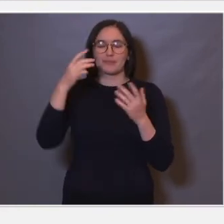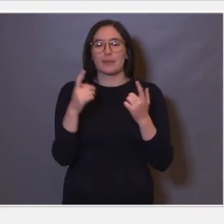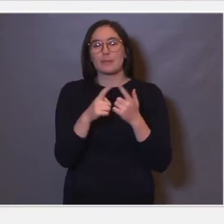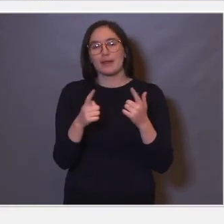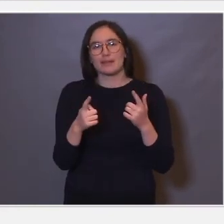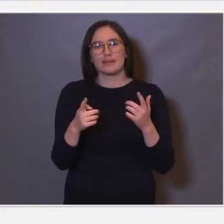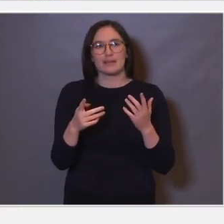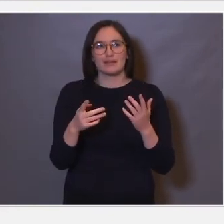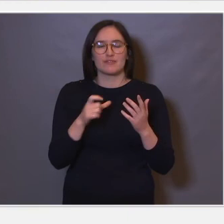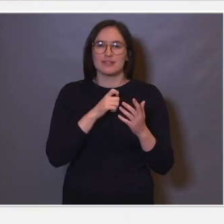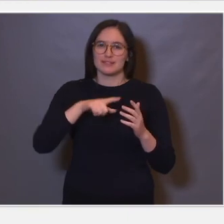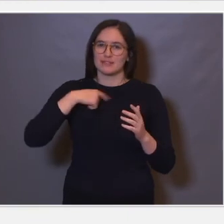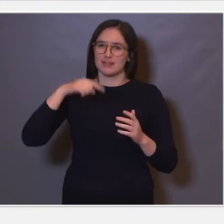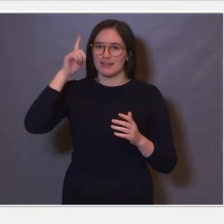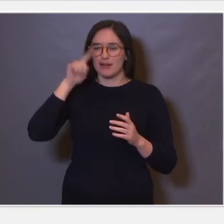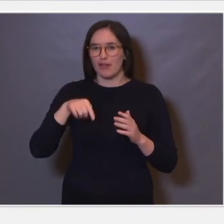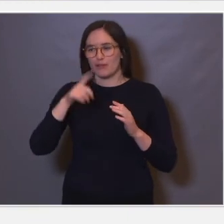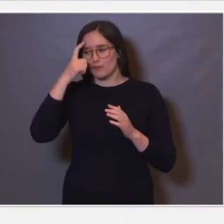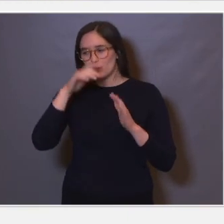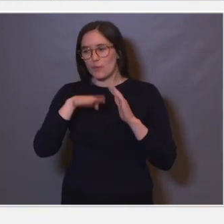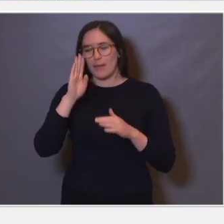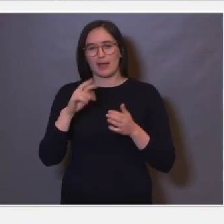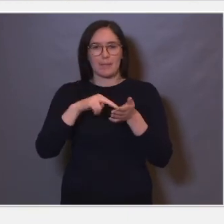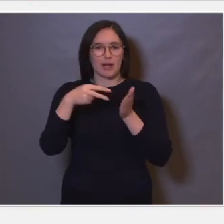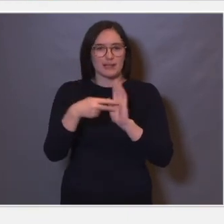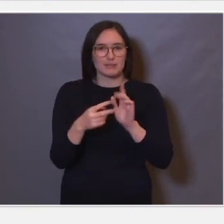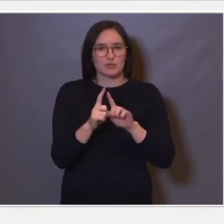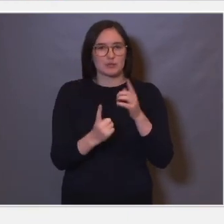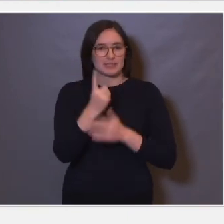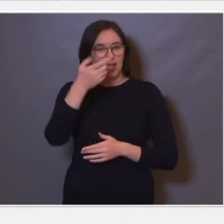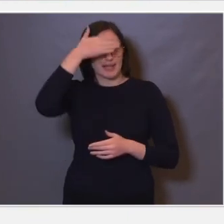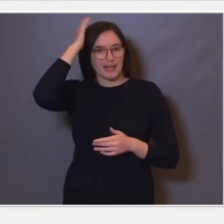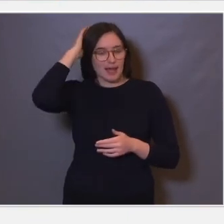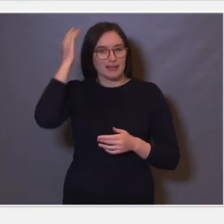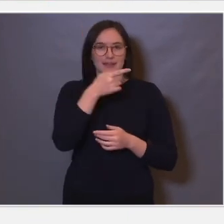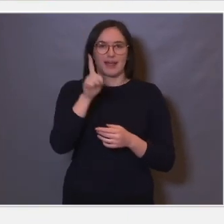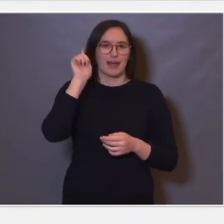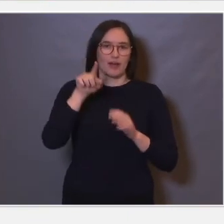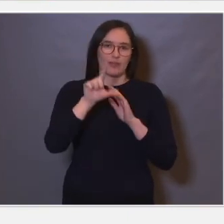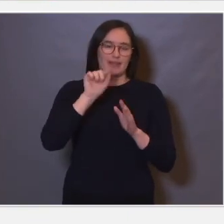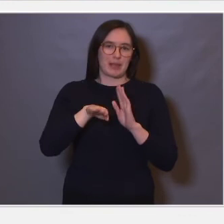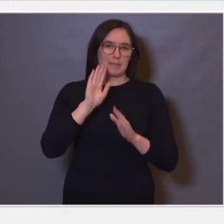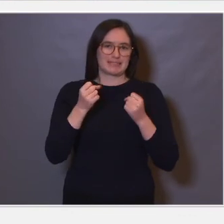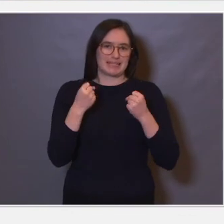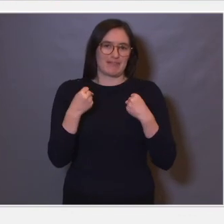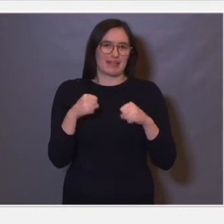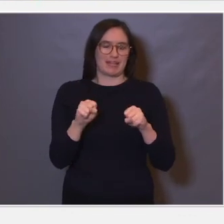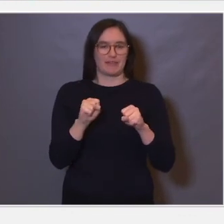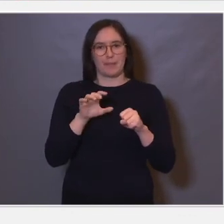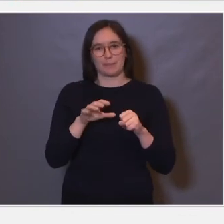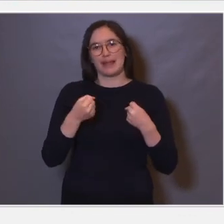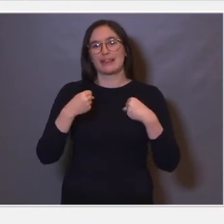mer om mekanismene, hva som faktisk skjer i hjernen, så kan dere finne de mest effektive intervensjonene.